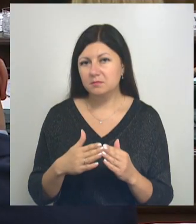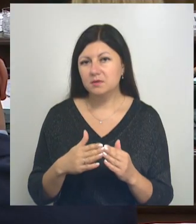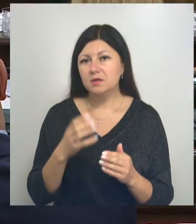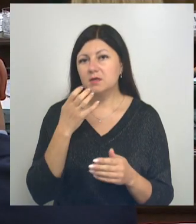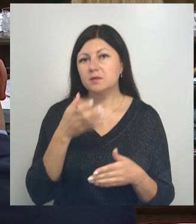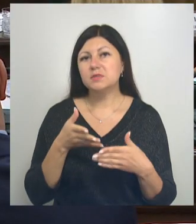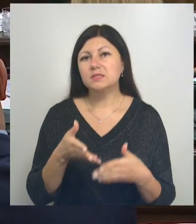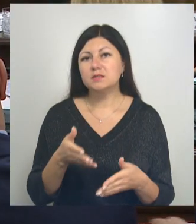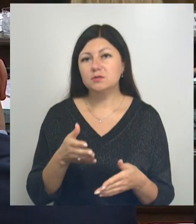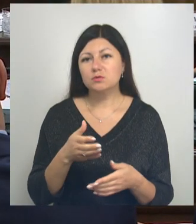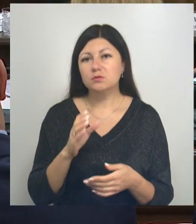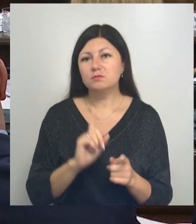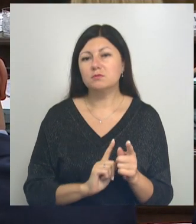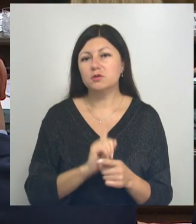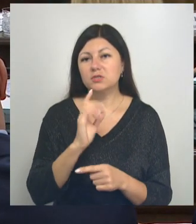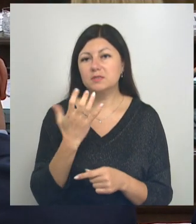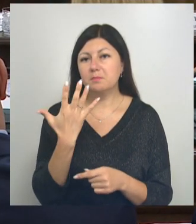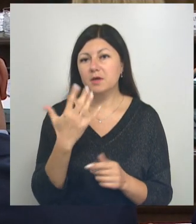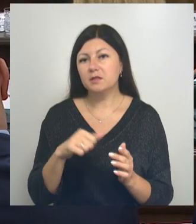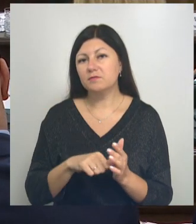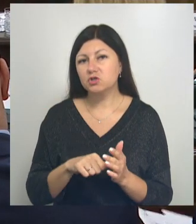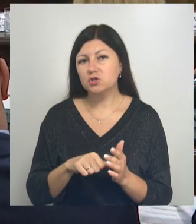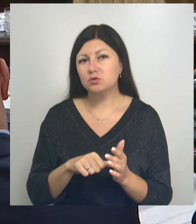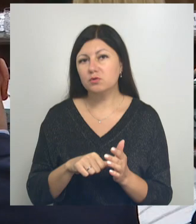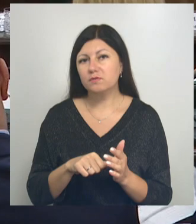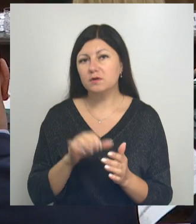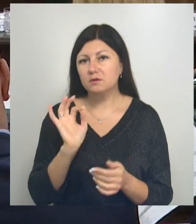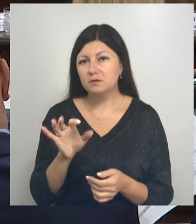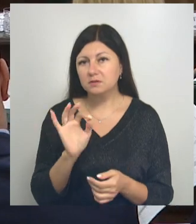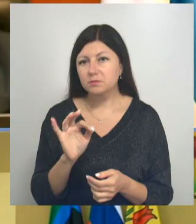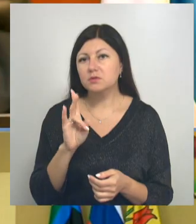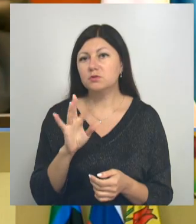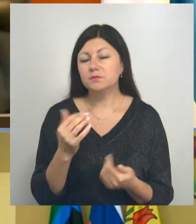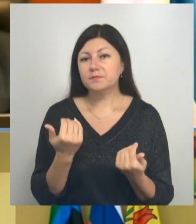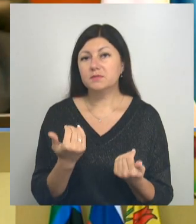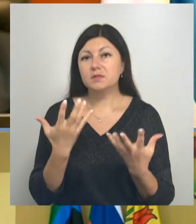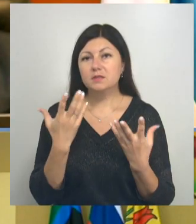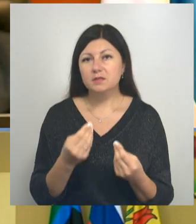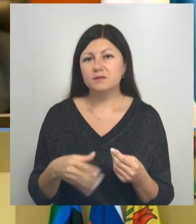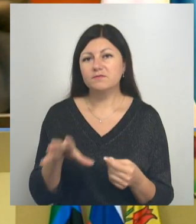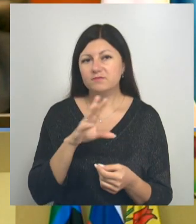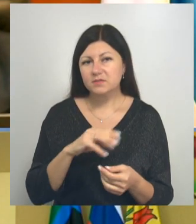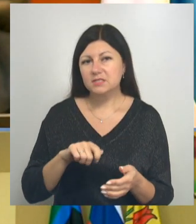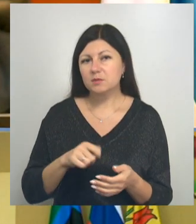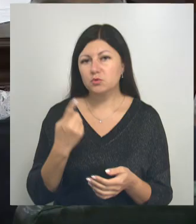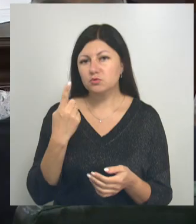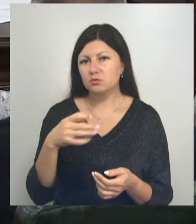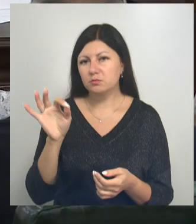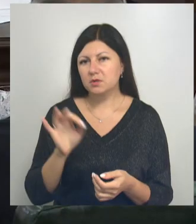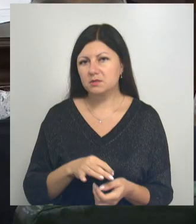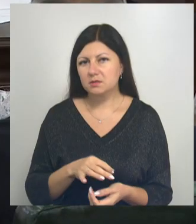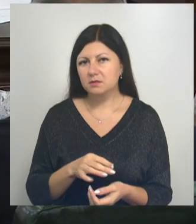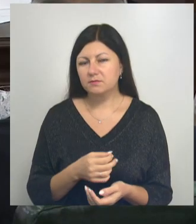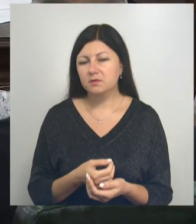отопительный сезон в соцсфере начался с 5-6 октября, но с сегодняшнего дня все запускаются 100%.